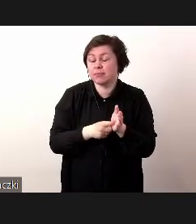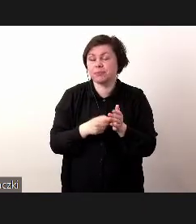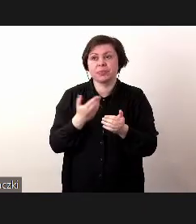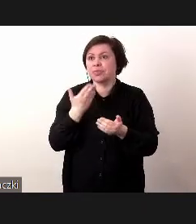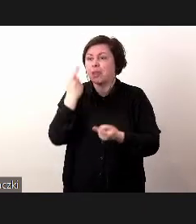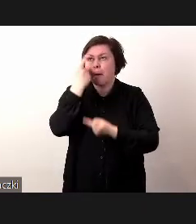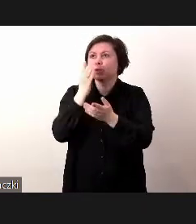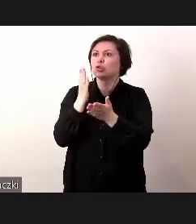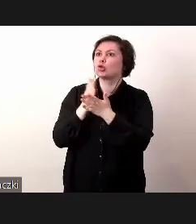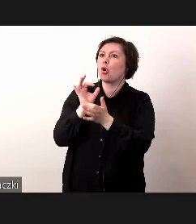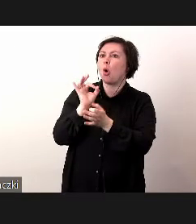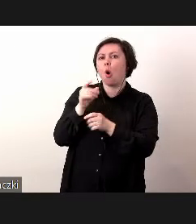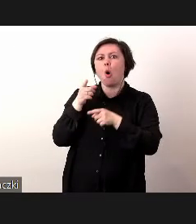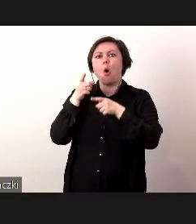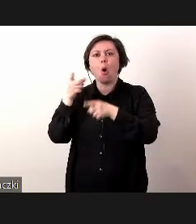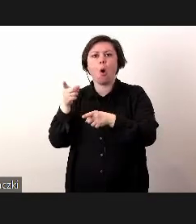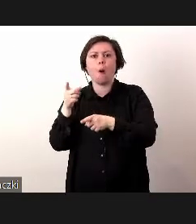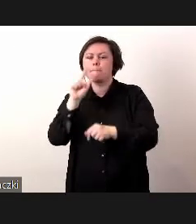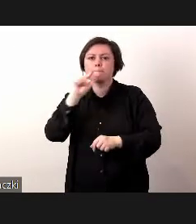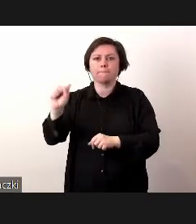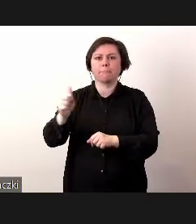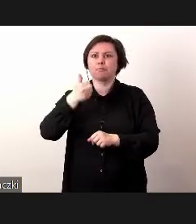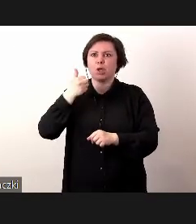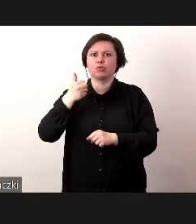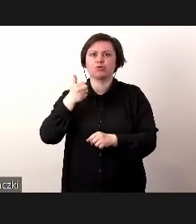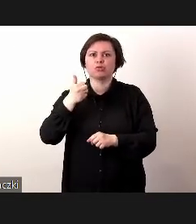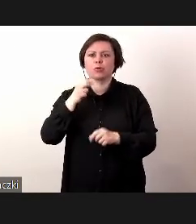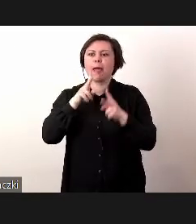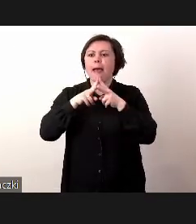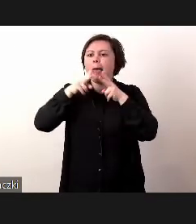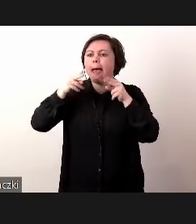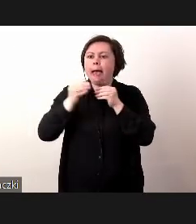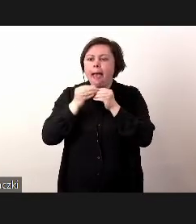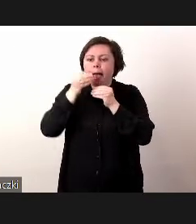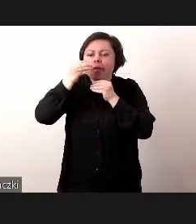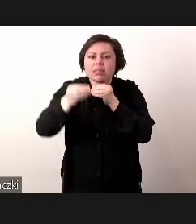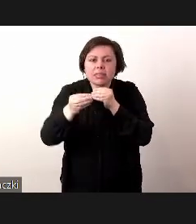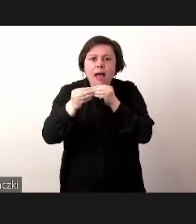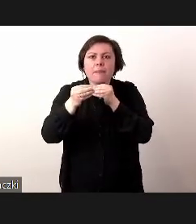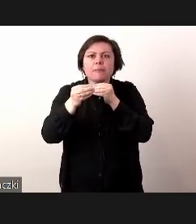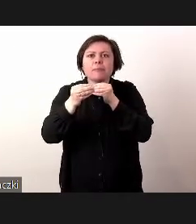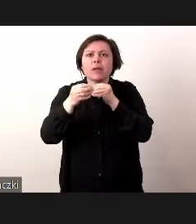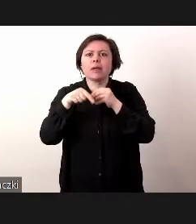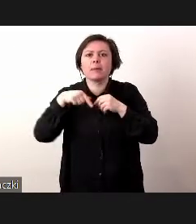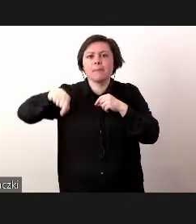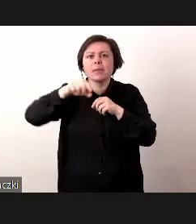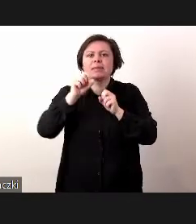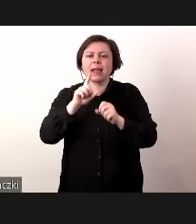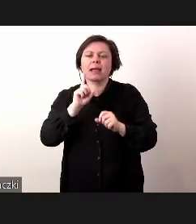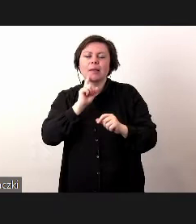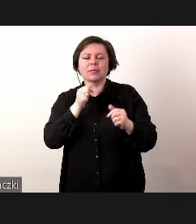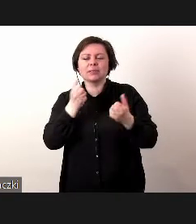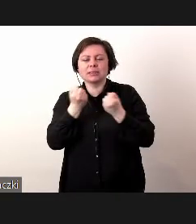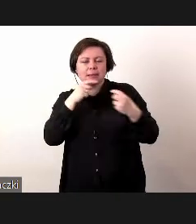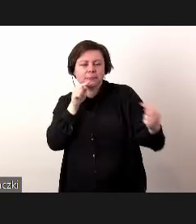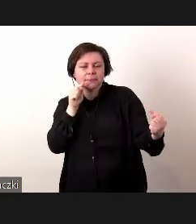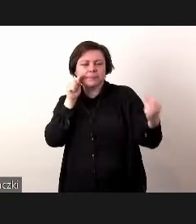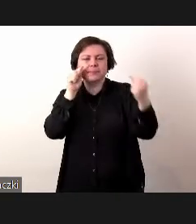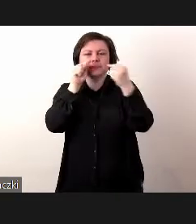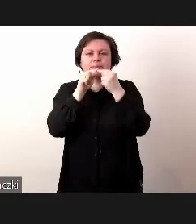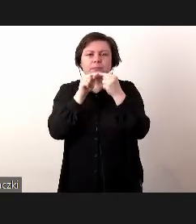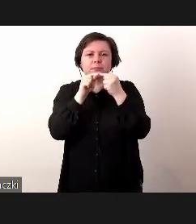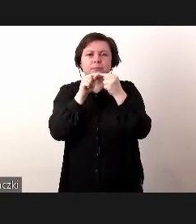myślę tylko i wyłącznie tutaj o tym takim pierwszym etapie, gdzie my tak naprawdę identyfikujemy tylko